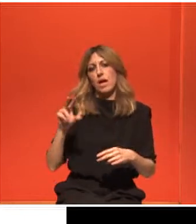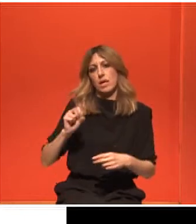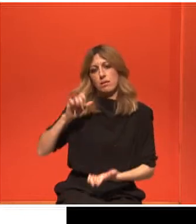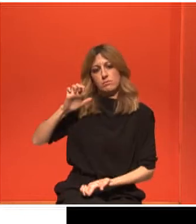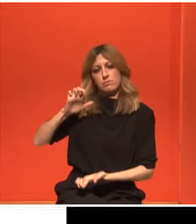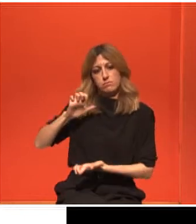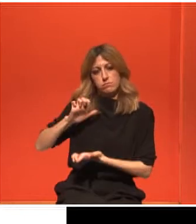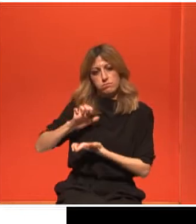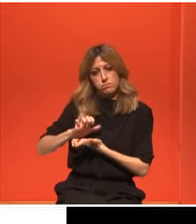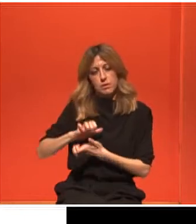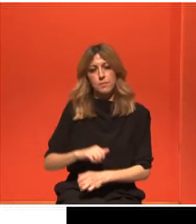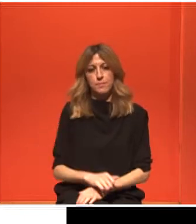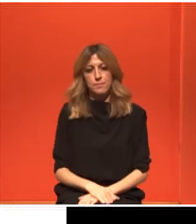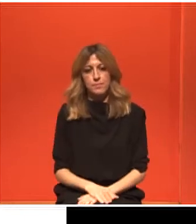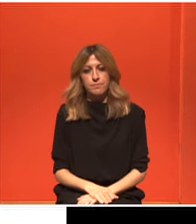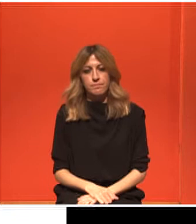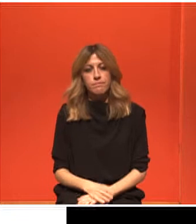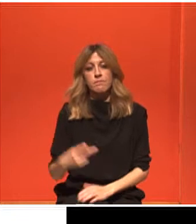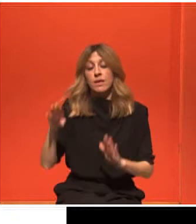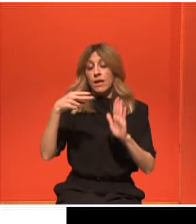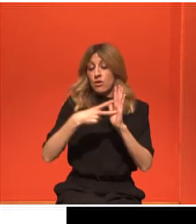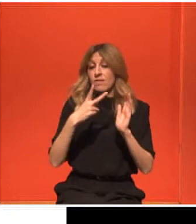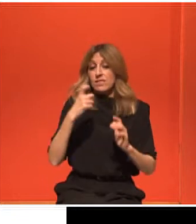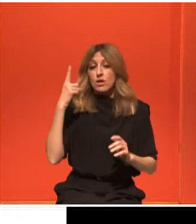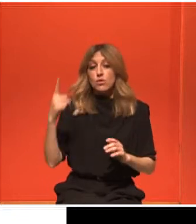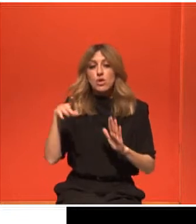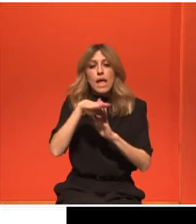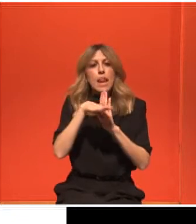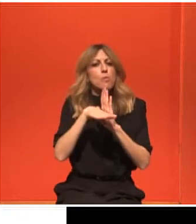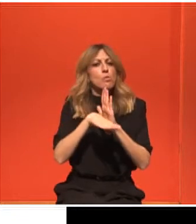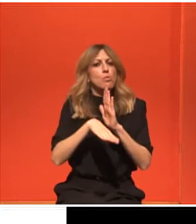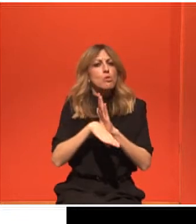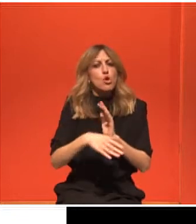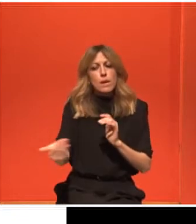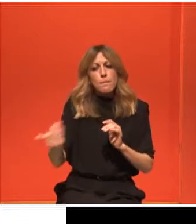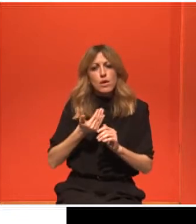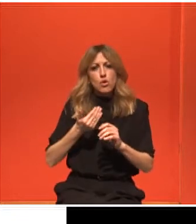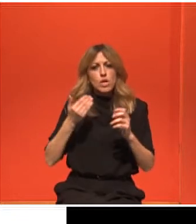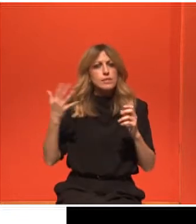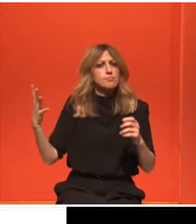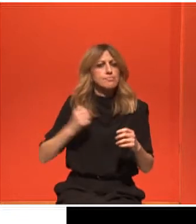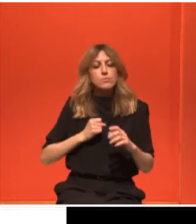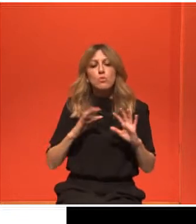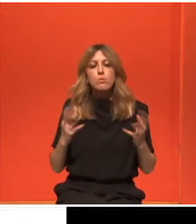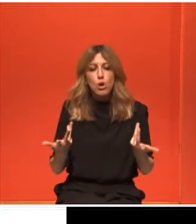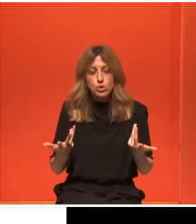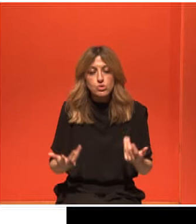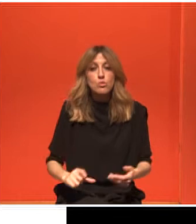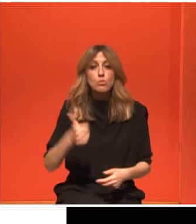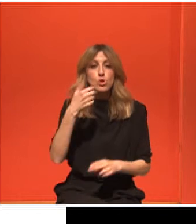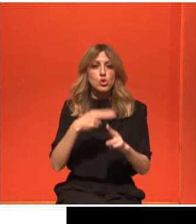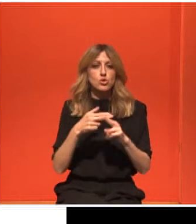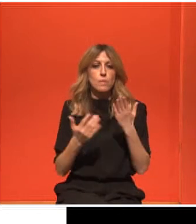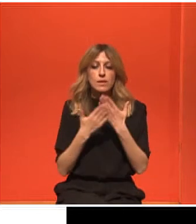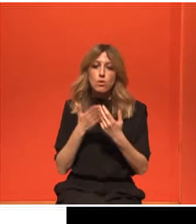ή πρόληψης δευτερογενούς, όπως το λέμε, εν έτη 2021, ξεκινάει με επίσκεψη σε γιατρό. Ο γιατρός είναι αυτός που θα καθορίσει αν η